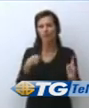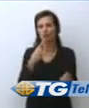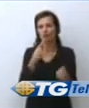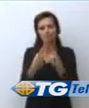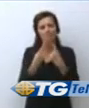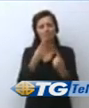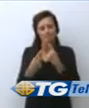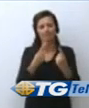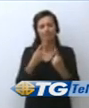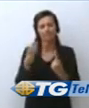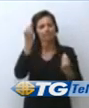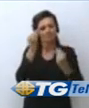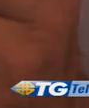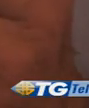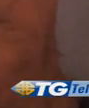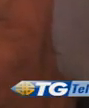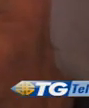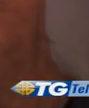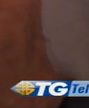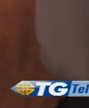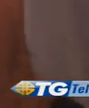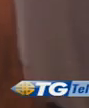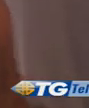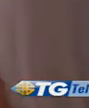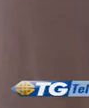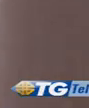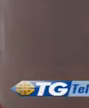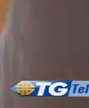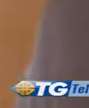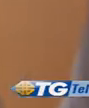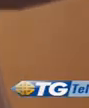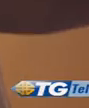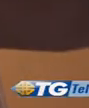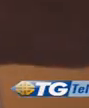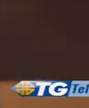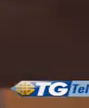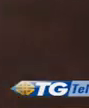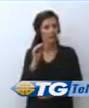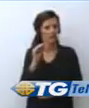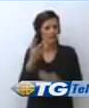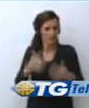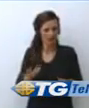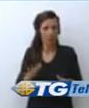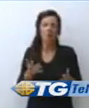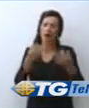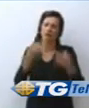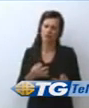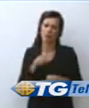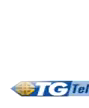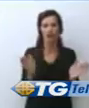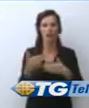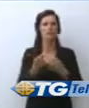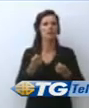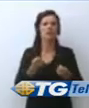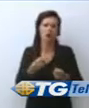l'orientamento è sì, verrà esteso. Sulle modalità e le categorie sarà una cabina di regia ad esprimersi. La direzione è quella, sì.